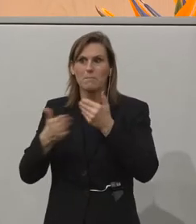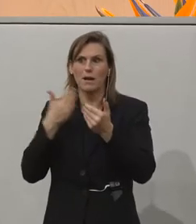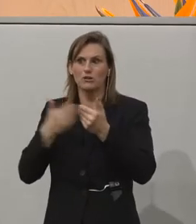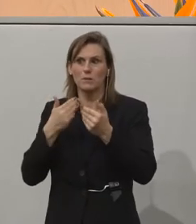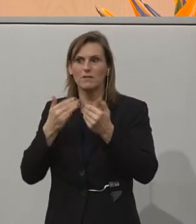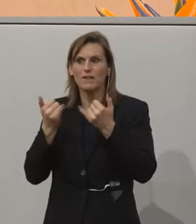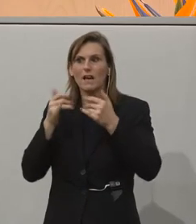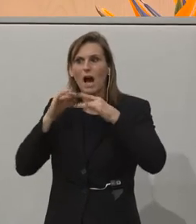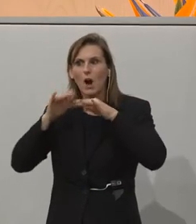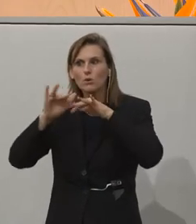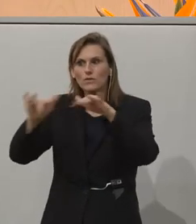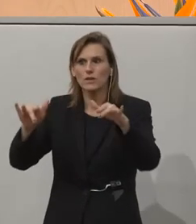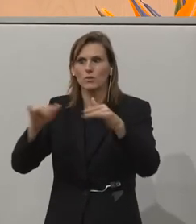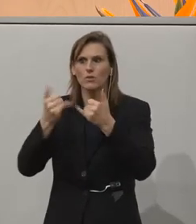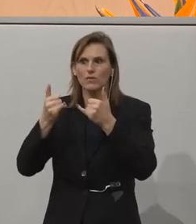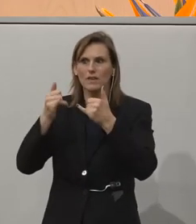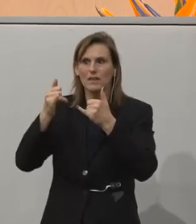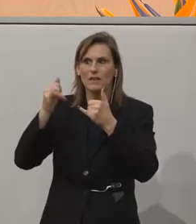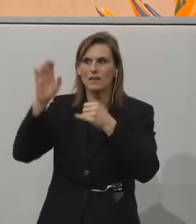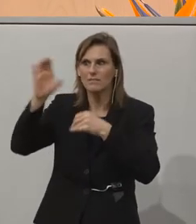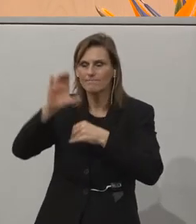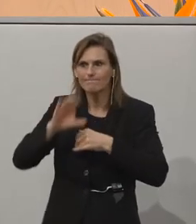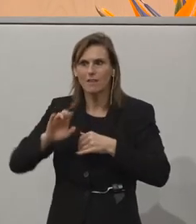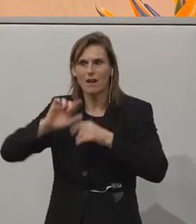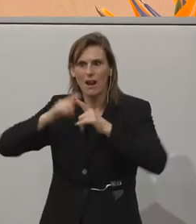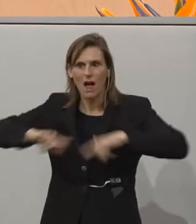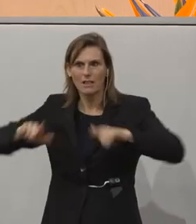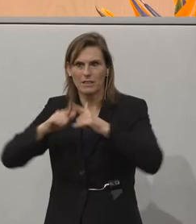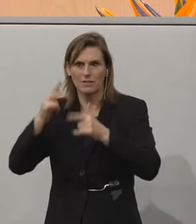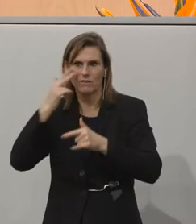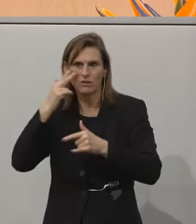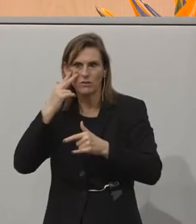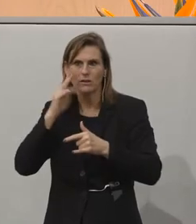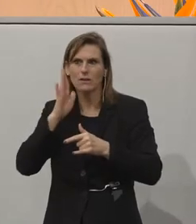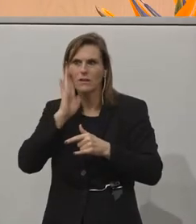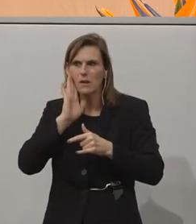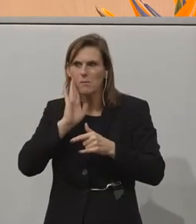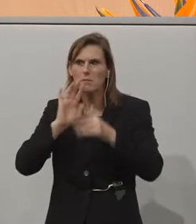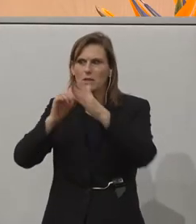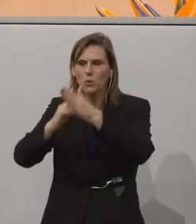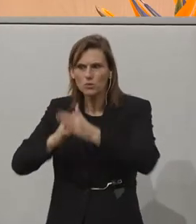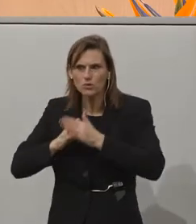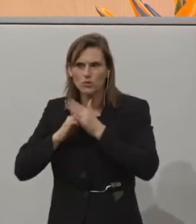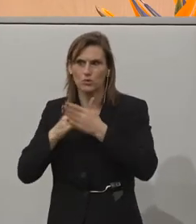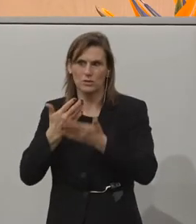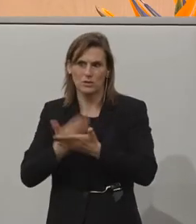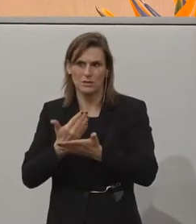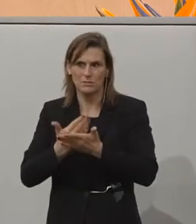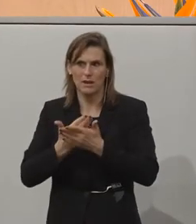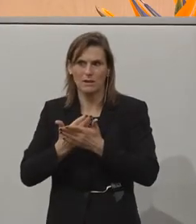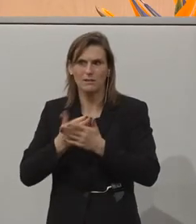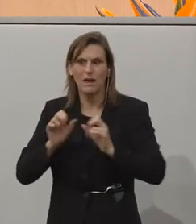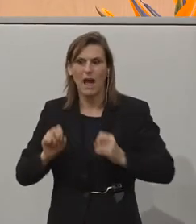Wirkungskraft von LIDA-Regionen in ländlichen Regionen. Bitte unterstützen Sie uns daher in der